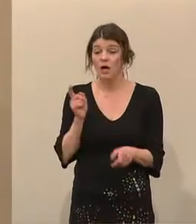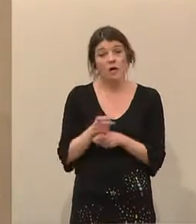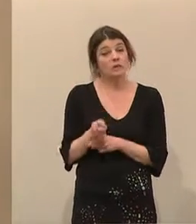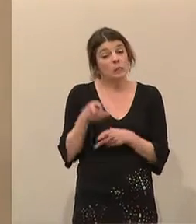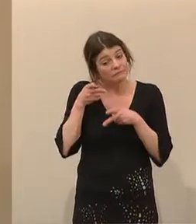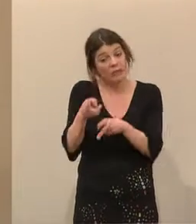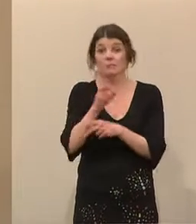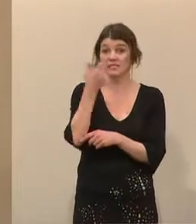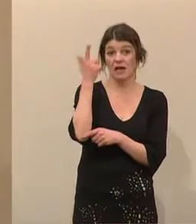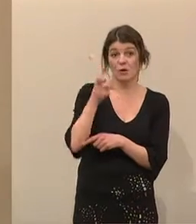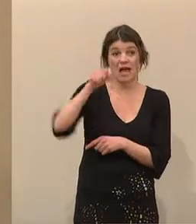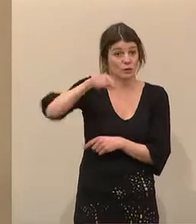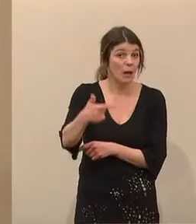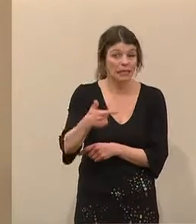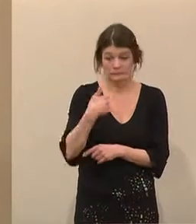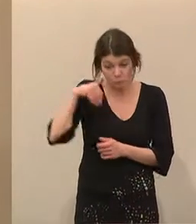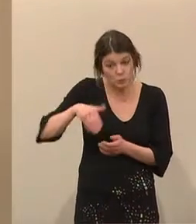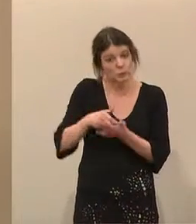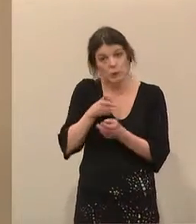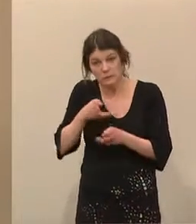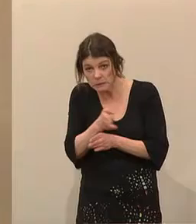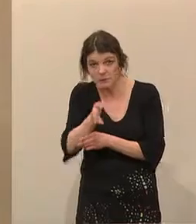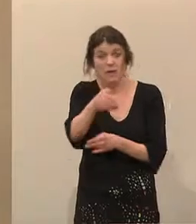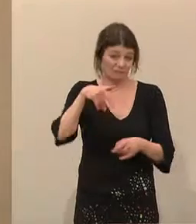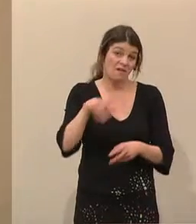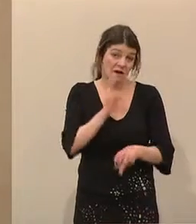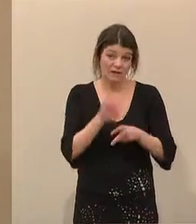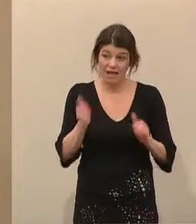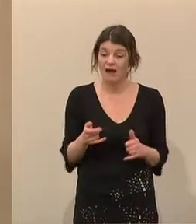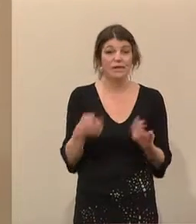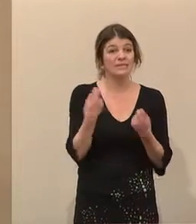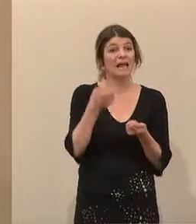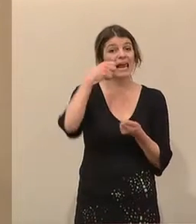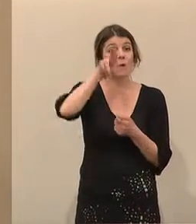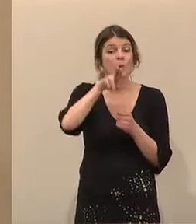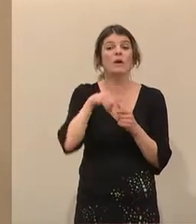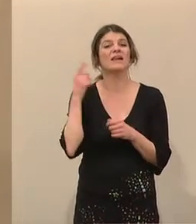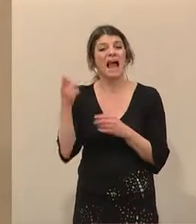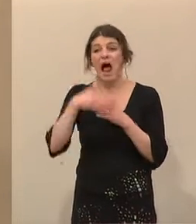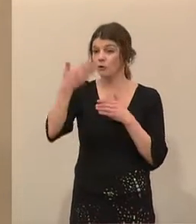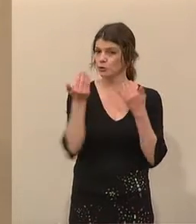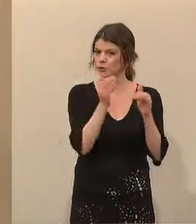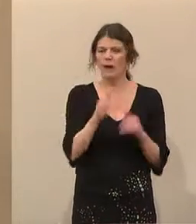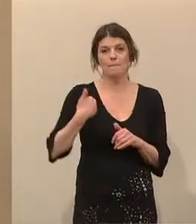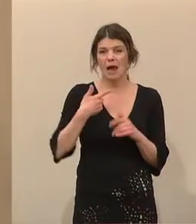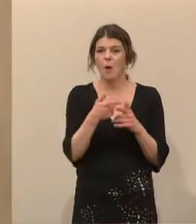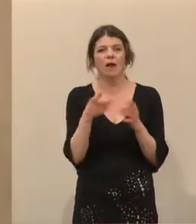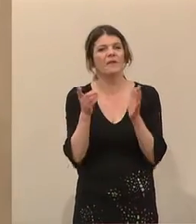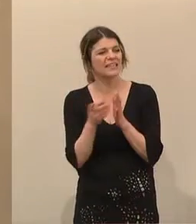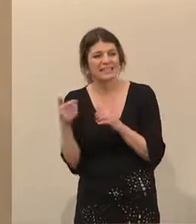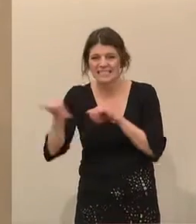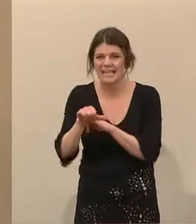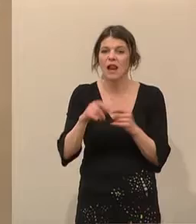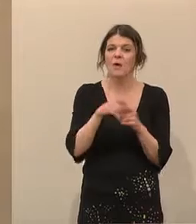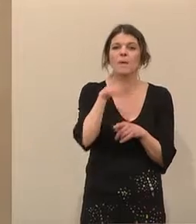2021 gehört noch beschritten. Denn es gibt Pläne, den EU-Außenschutz gegenüber Biodiesel und Bioethanol im Bord